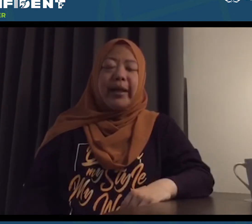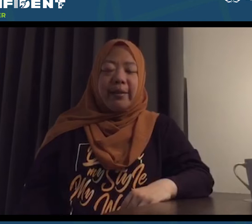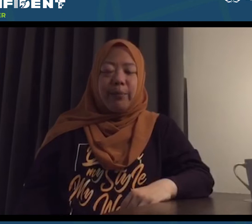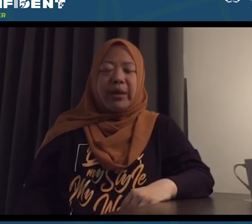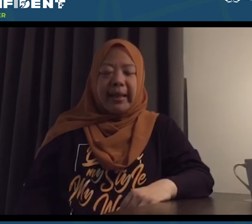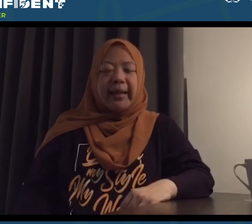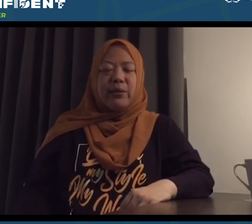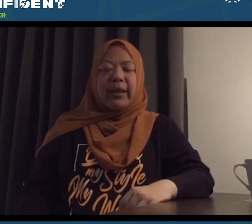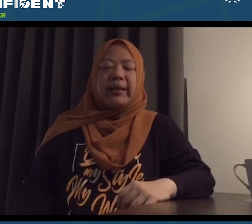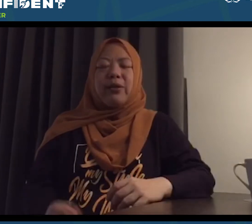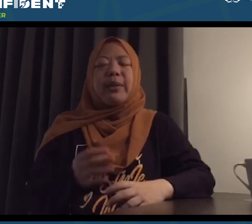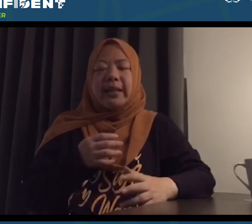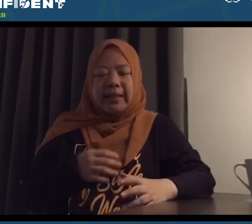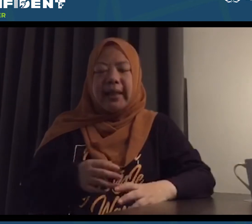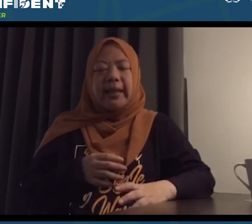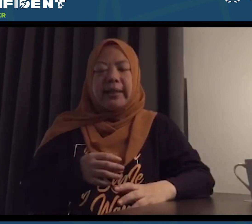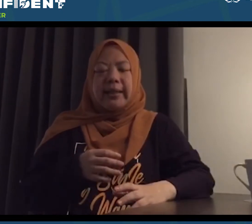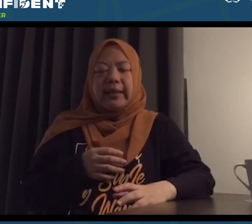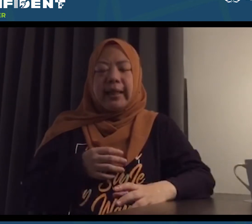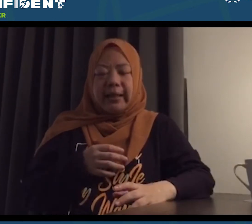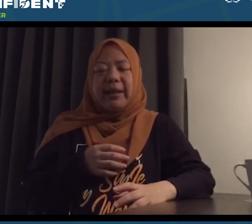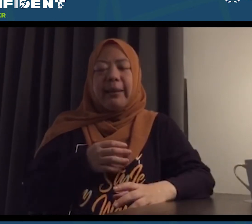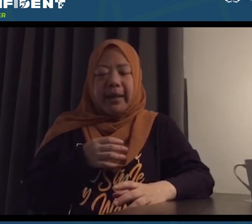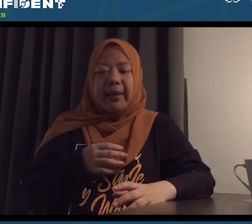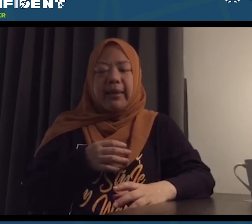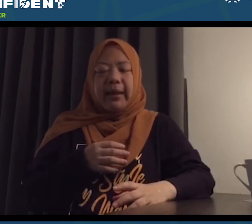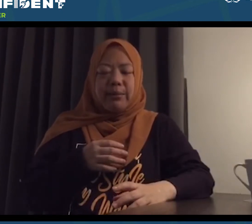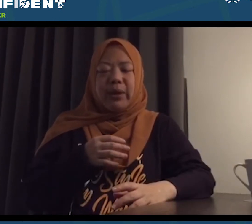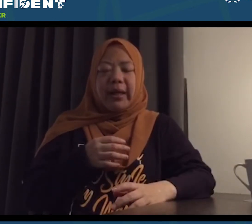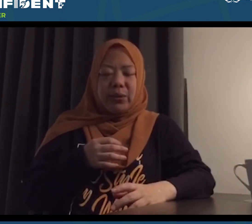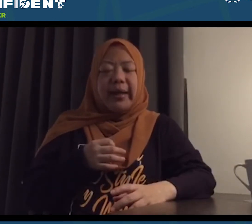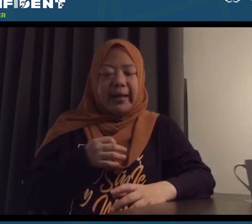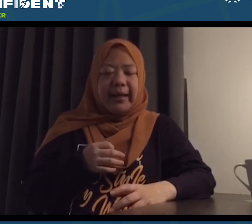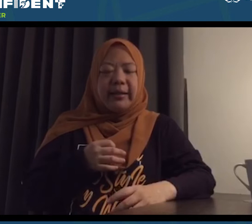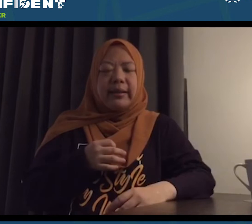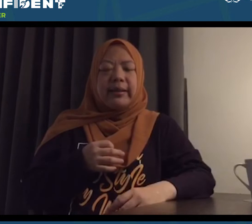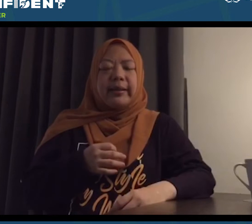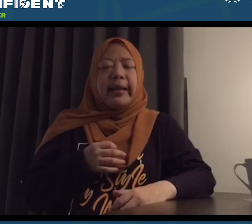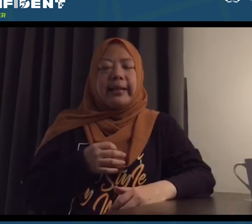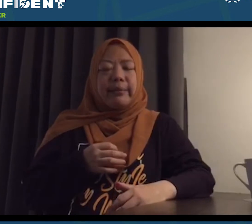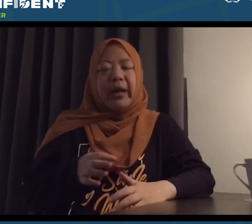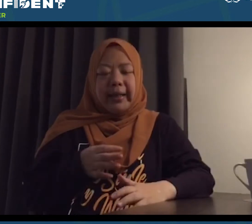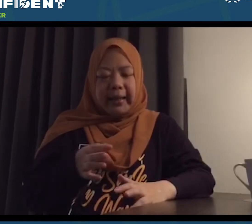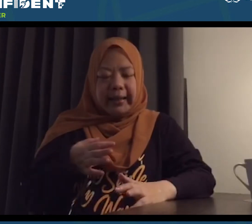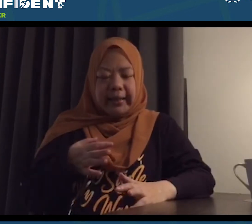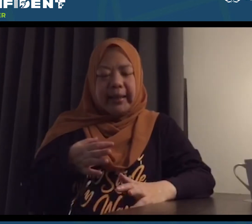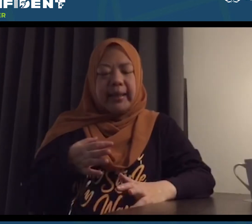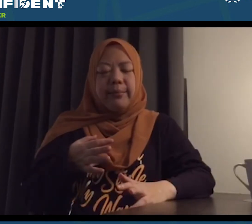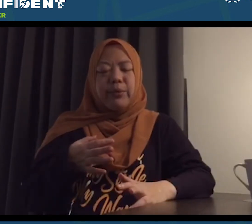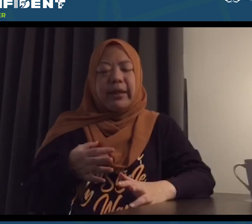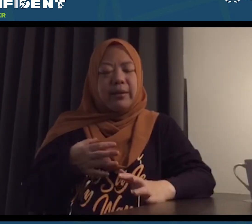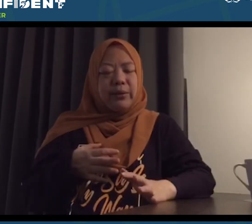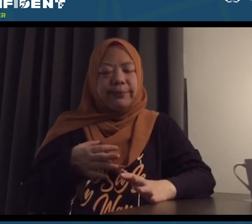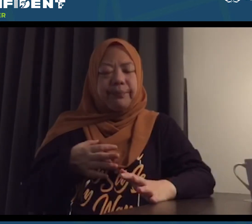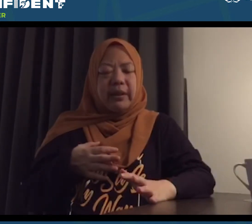Sesuai dengan kemampuan saya, karena tunanetra itu bekerja dengan lebih lambat karena menggunakan suara. Dan semua alat-alat ketika